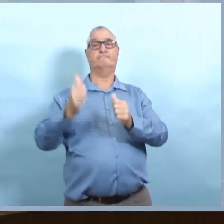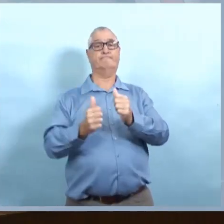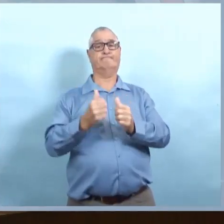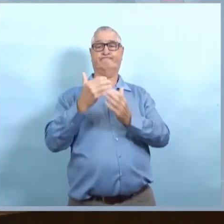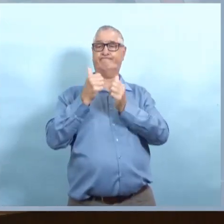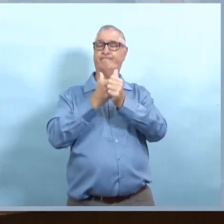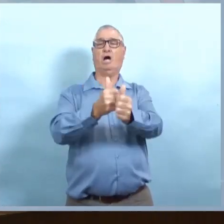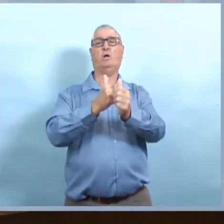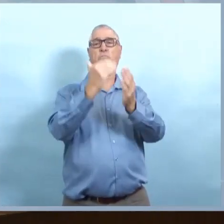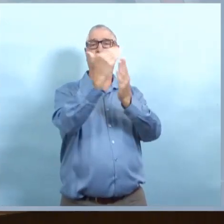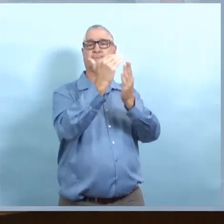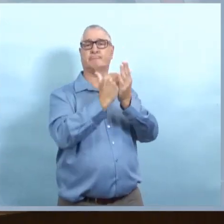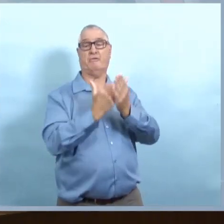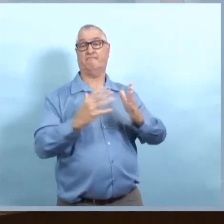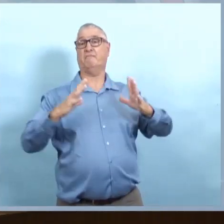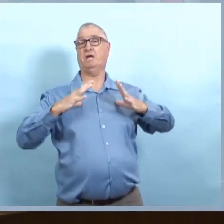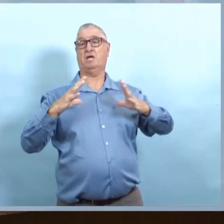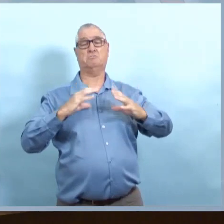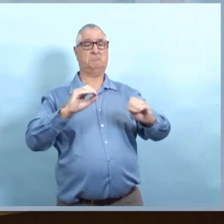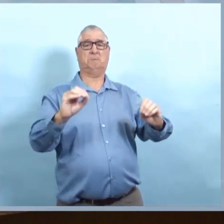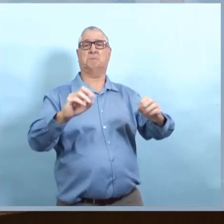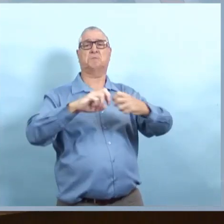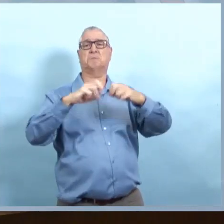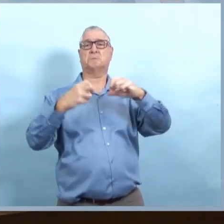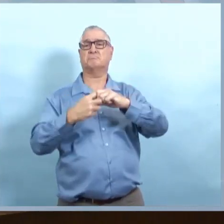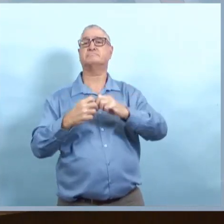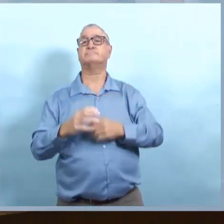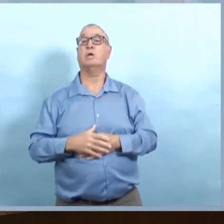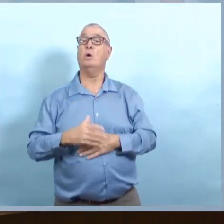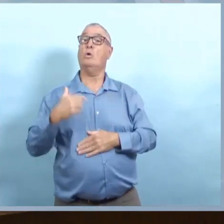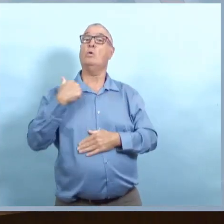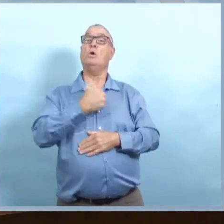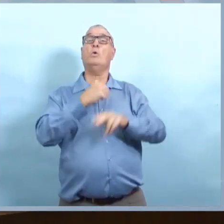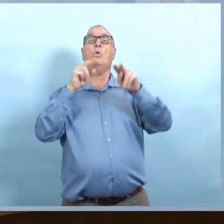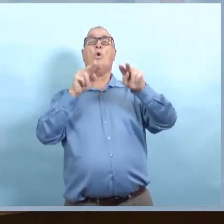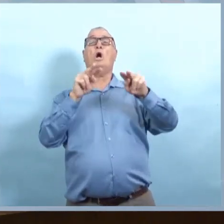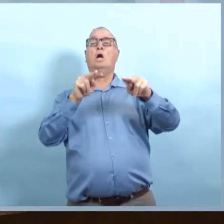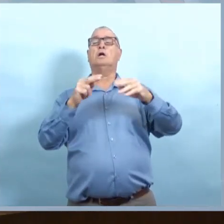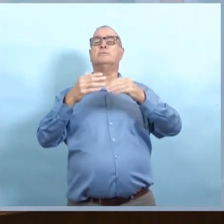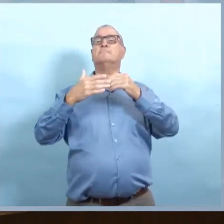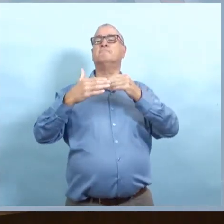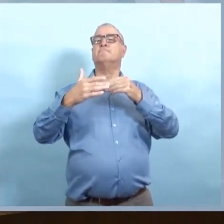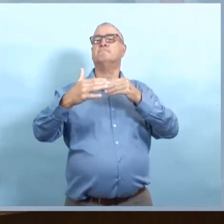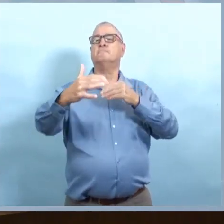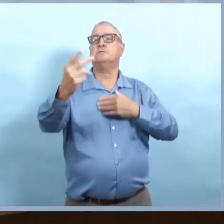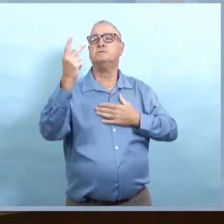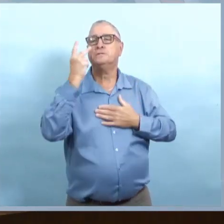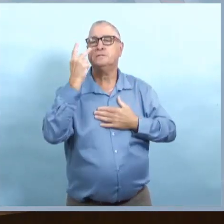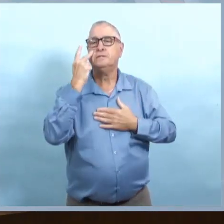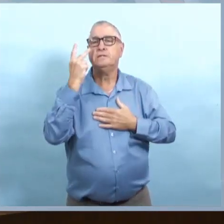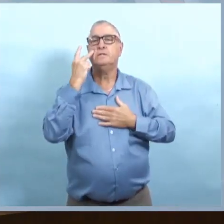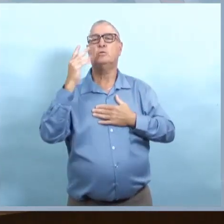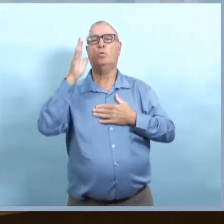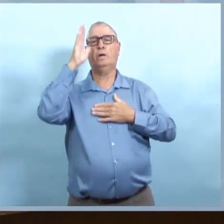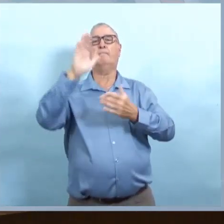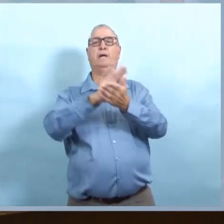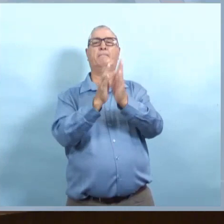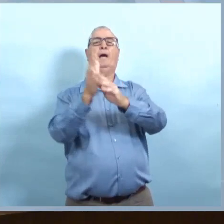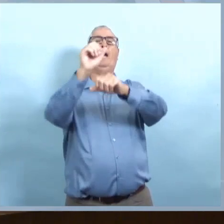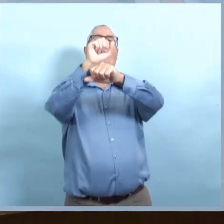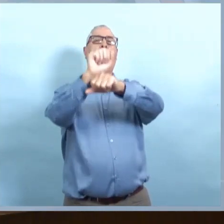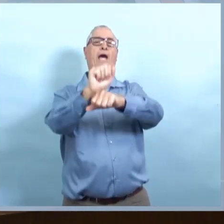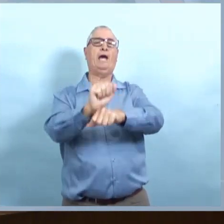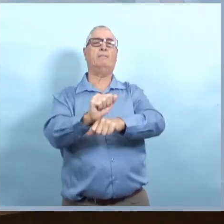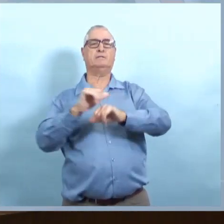ça doit fonctionner de cette façon. La plupart des gens vont suivre les règles, vont suivre les ordres de santé publique. Donc, nous, nous